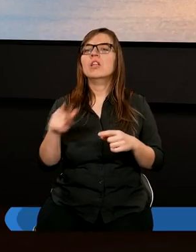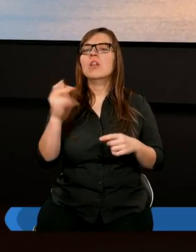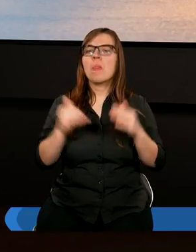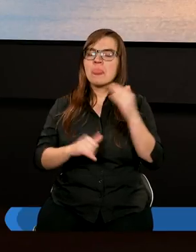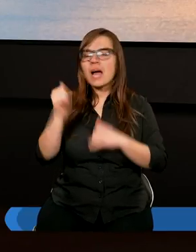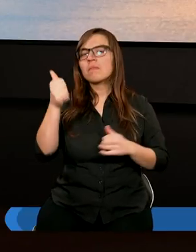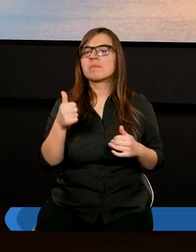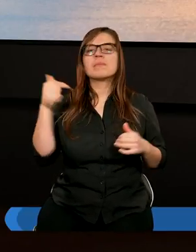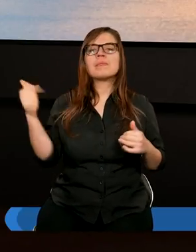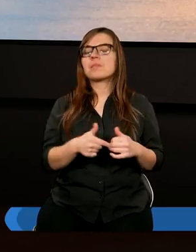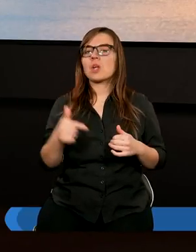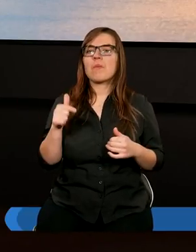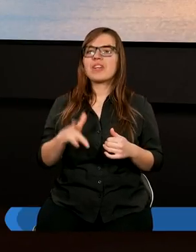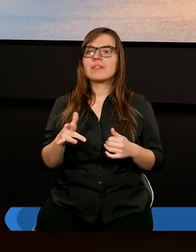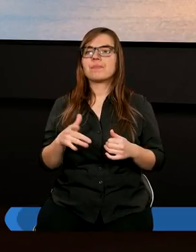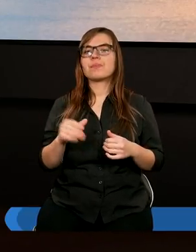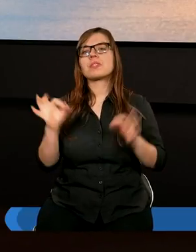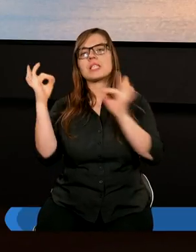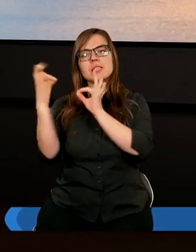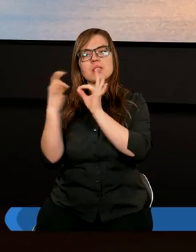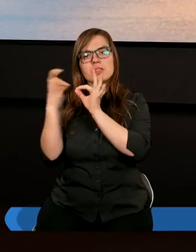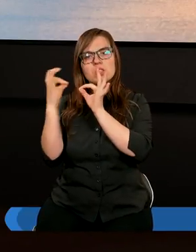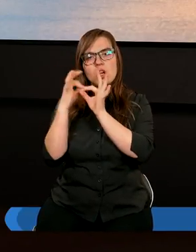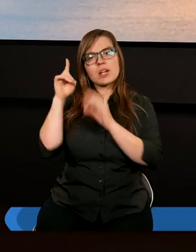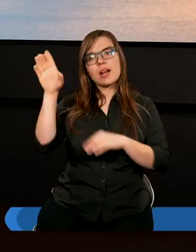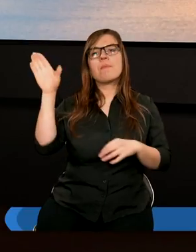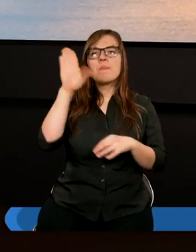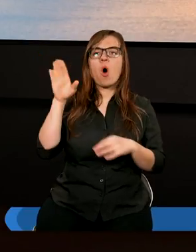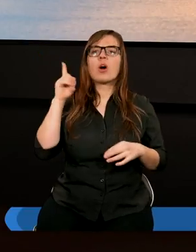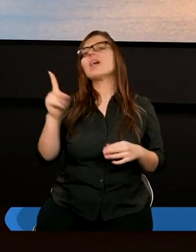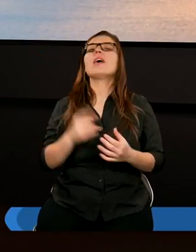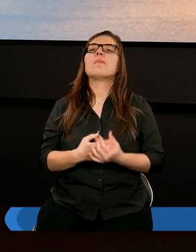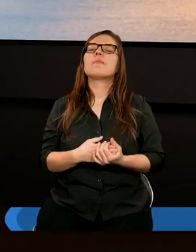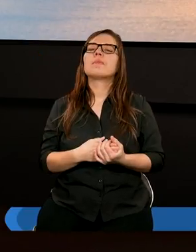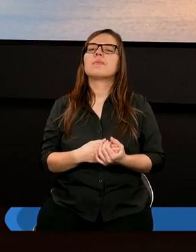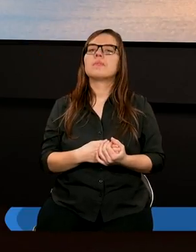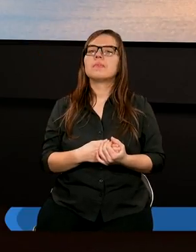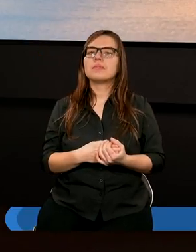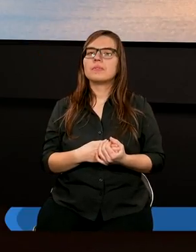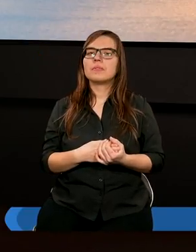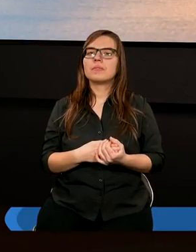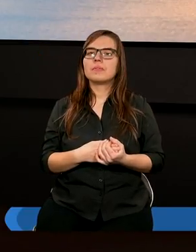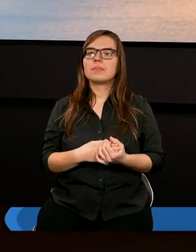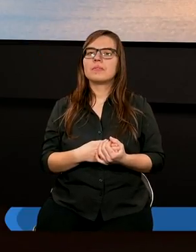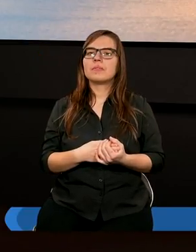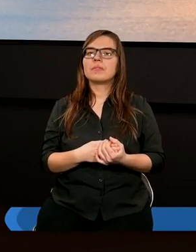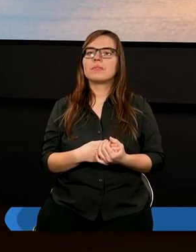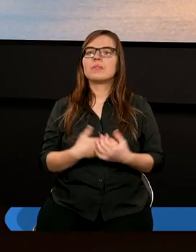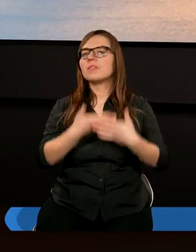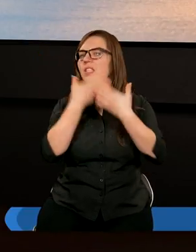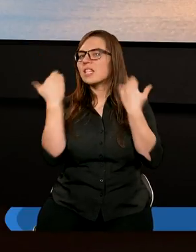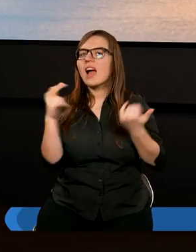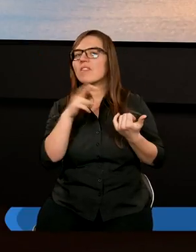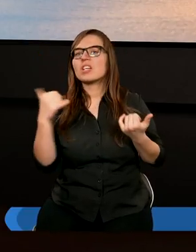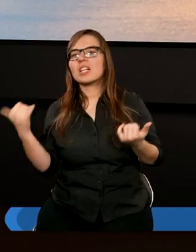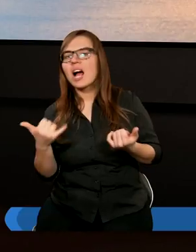najpierw powinniśmy kontaktować się z Bogiem. Ja nie